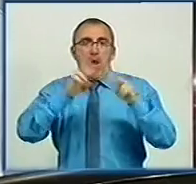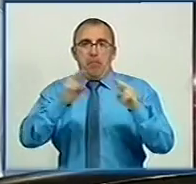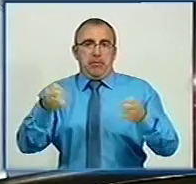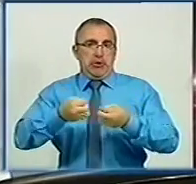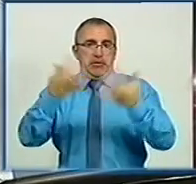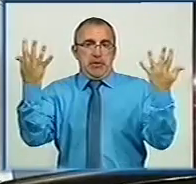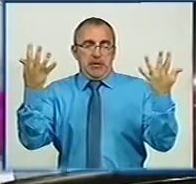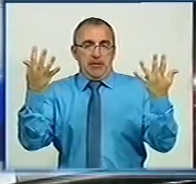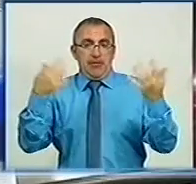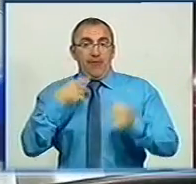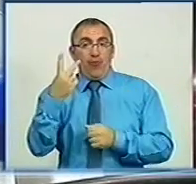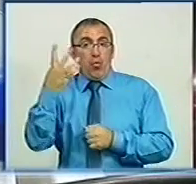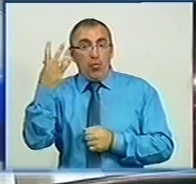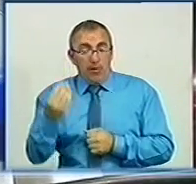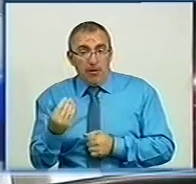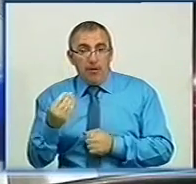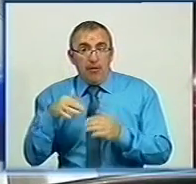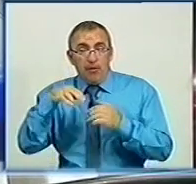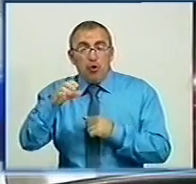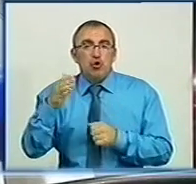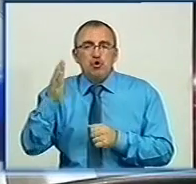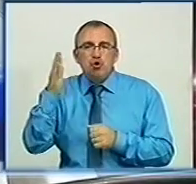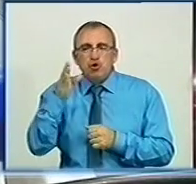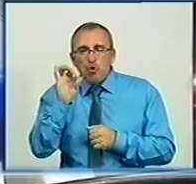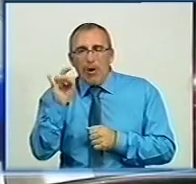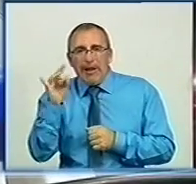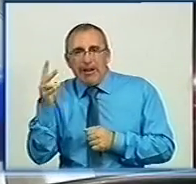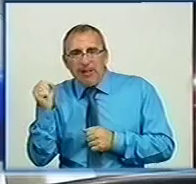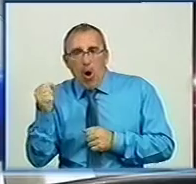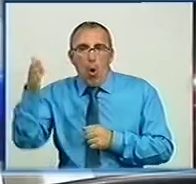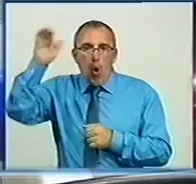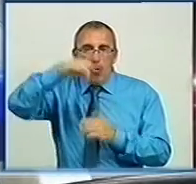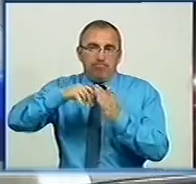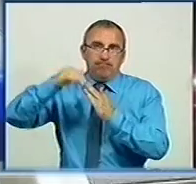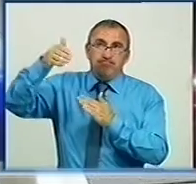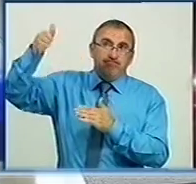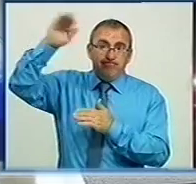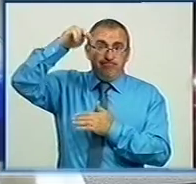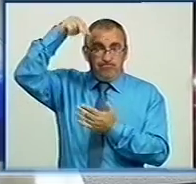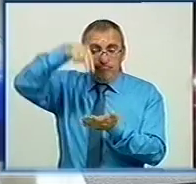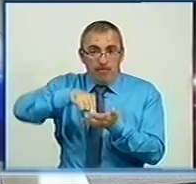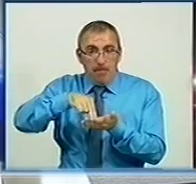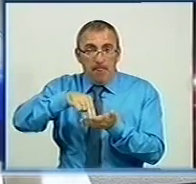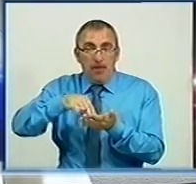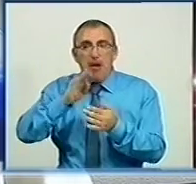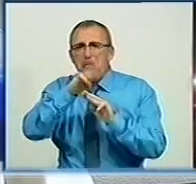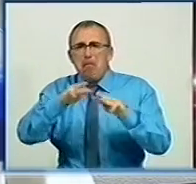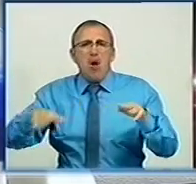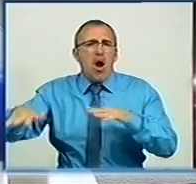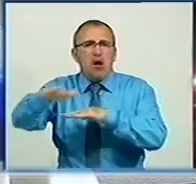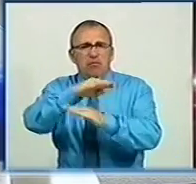Другого дня я пішов в бік Сакирної гори, це найвища точка на Соловках і місце масових поховань,